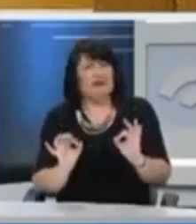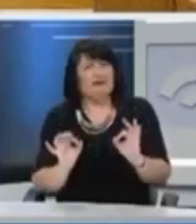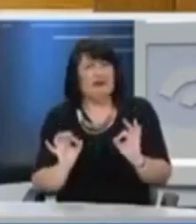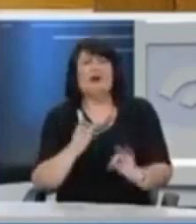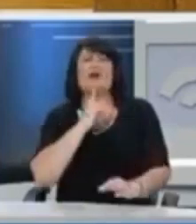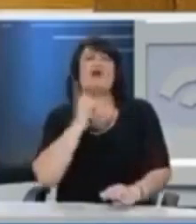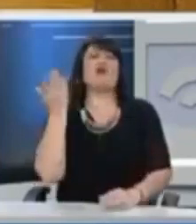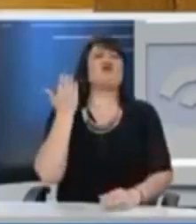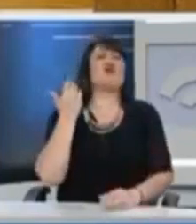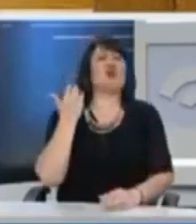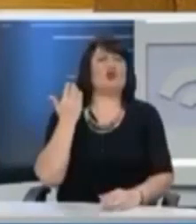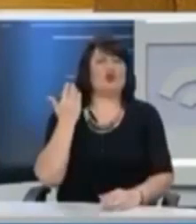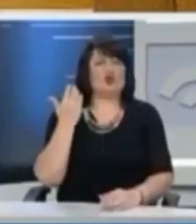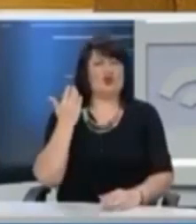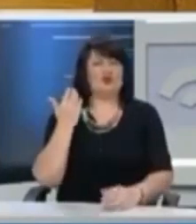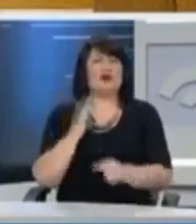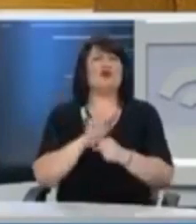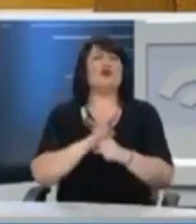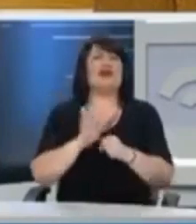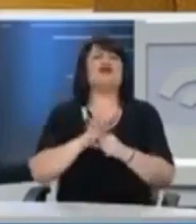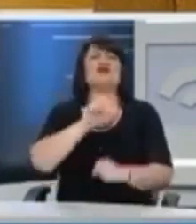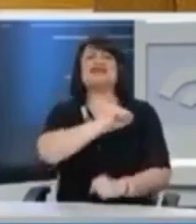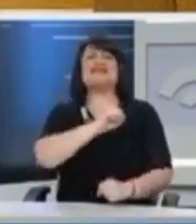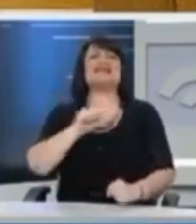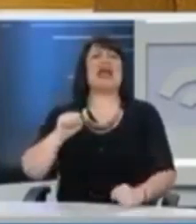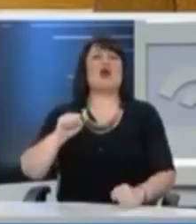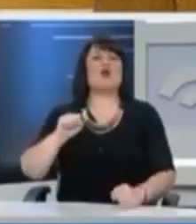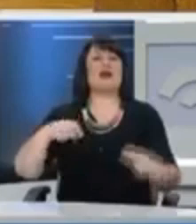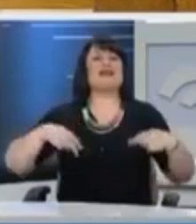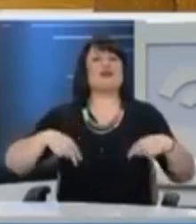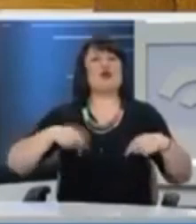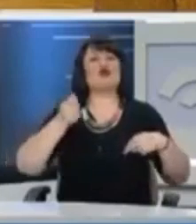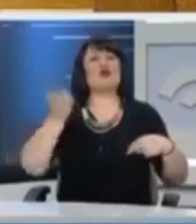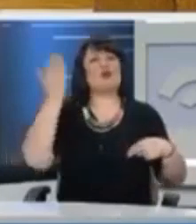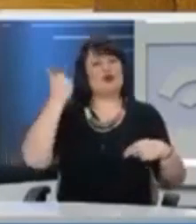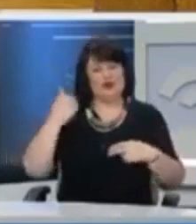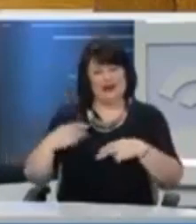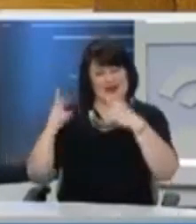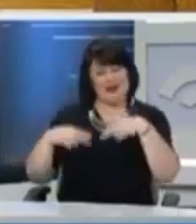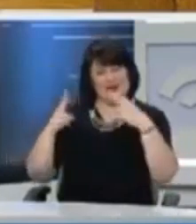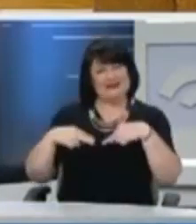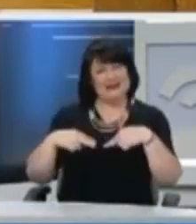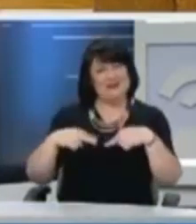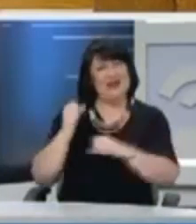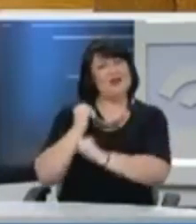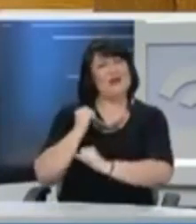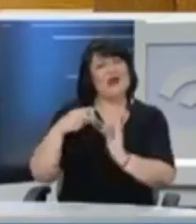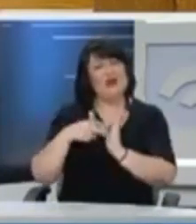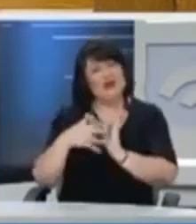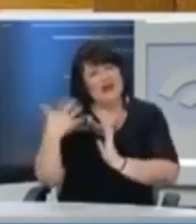Όπως φαντάζομαι, είχαμε και εμείς, τουλάχιστον από τον κύριο Σταϊκούρα, ο οποίος μου την αξέφρασε όταν γνωριστήκαμε το Γεννάτιο 2015,